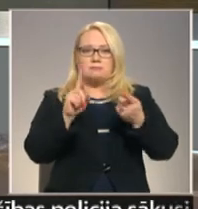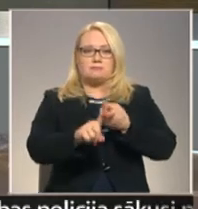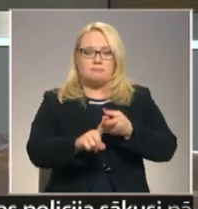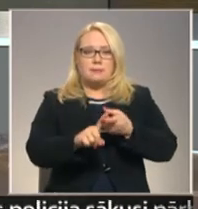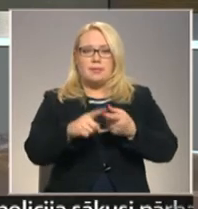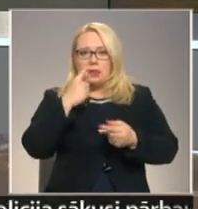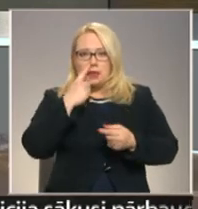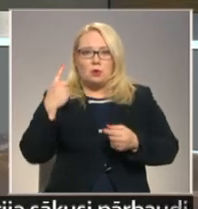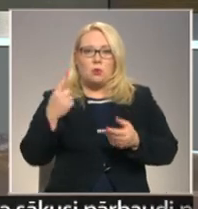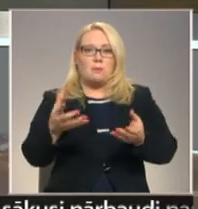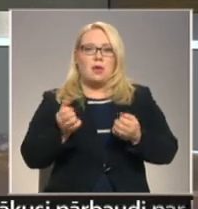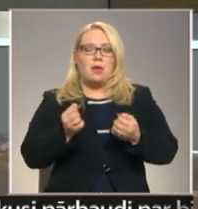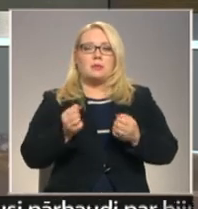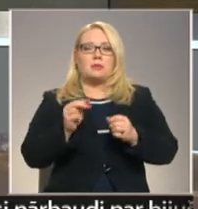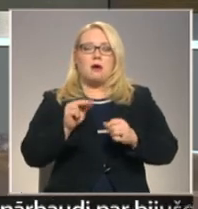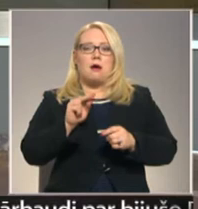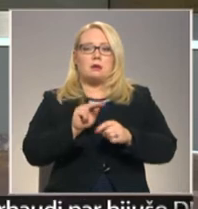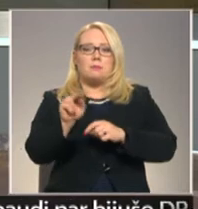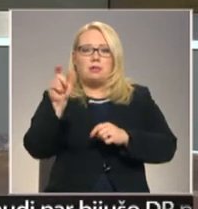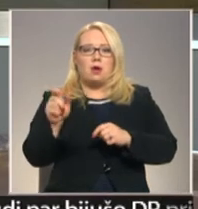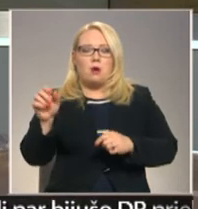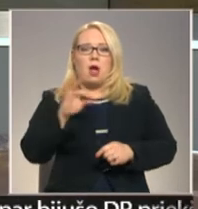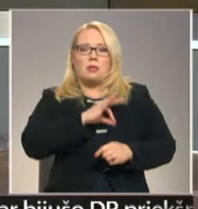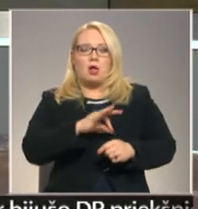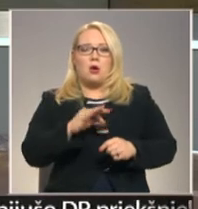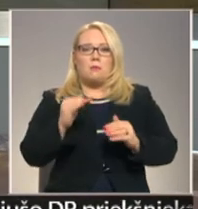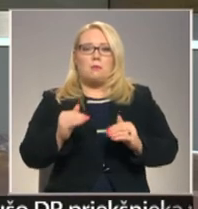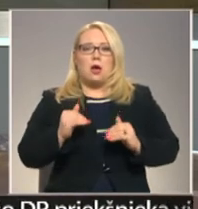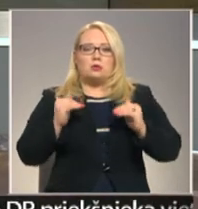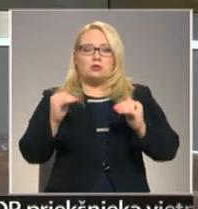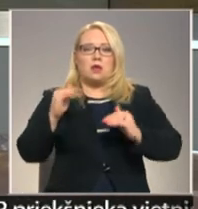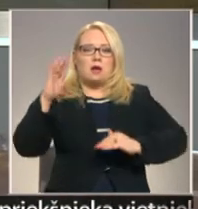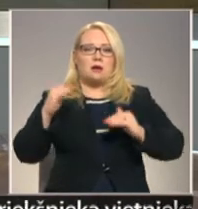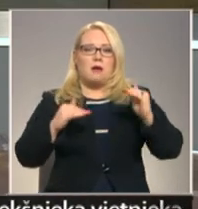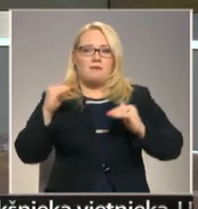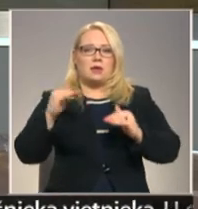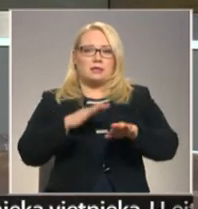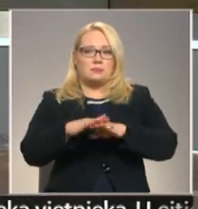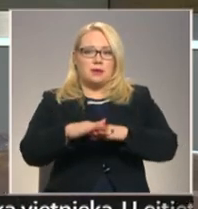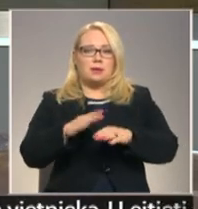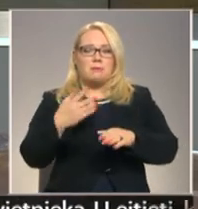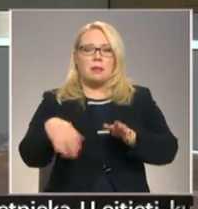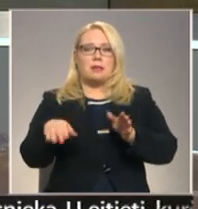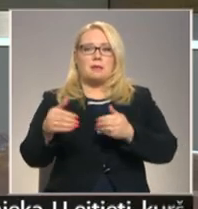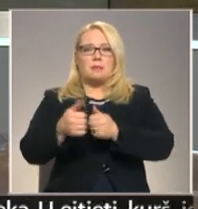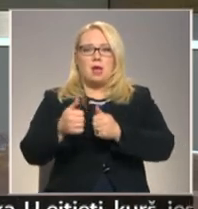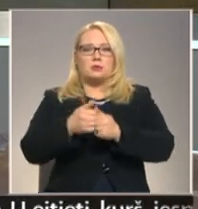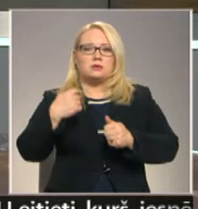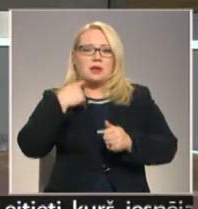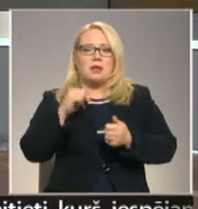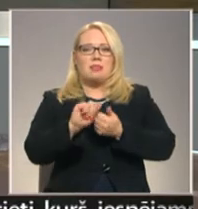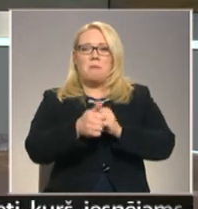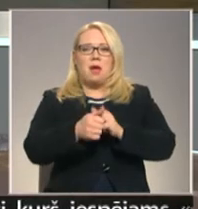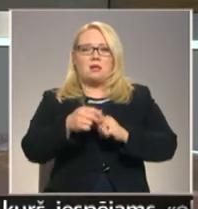ar noli pieņemtā pedagogu atalgojumu paaugstināšanas grafika izpildi. Pēc pierīgā nemainīgs vidusskolas skaits būtu jāatstāja viena